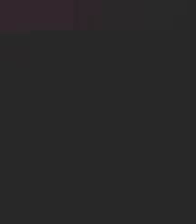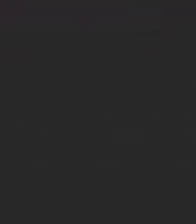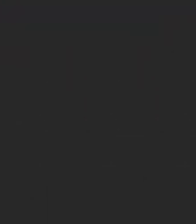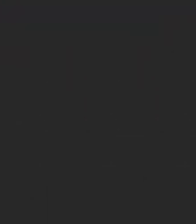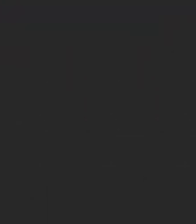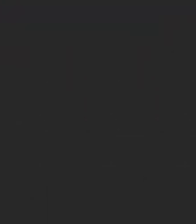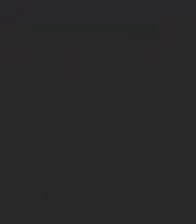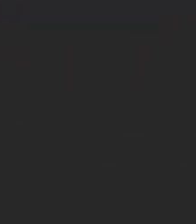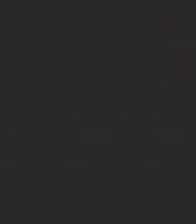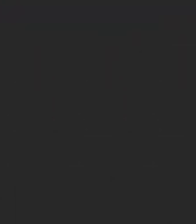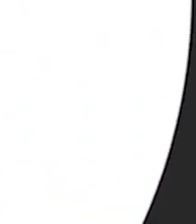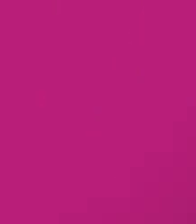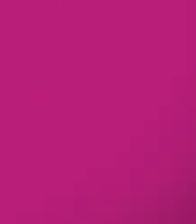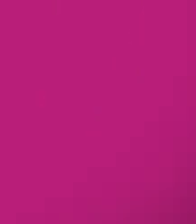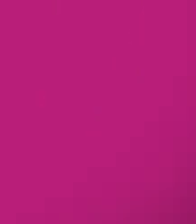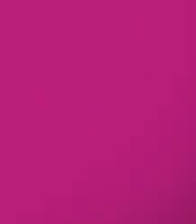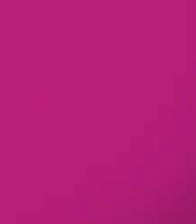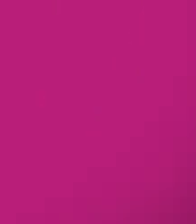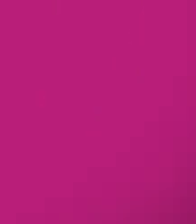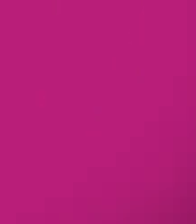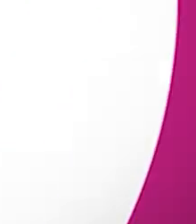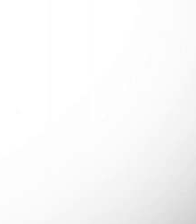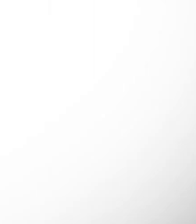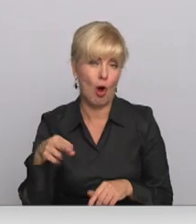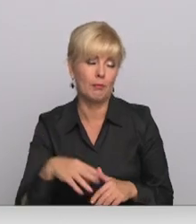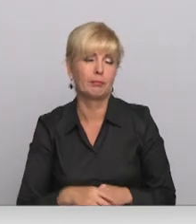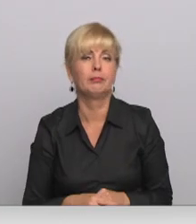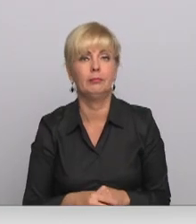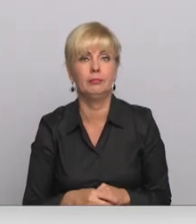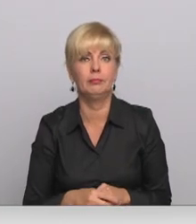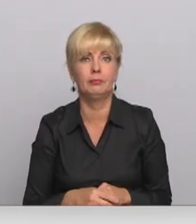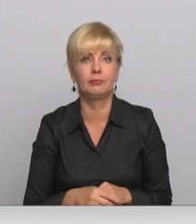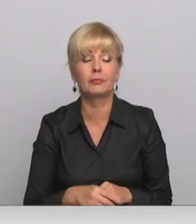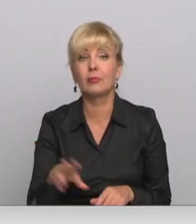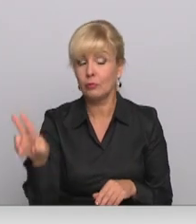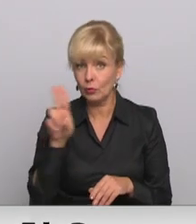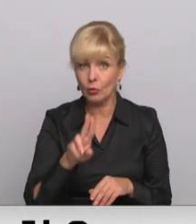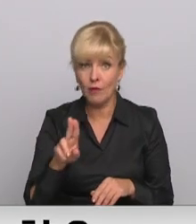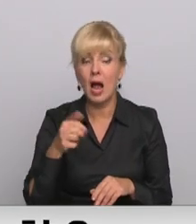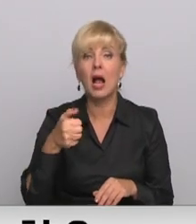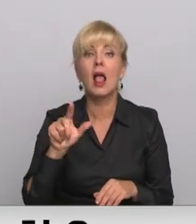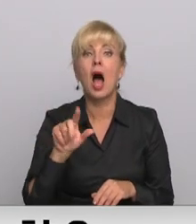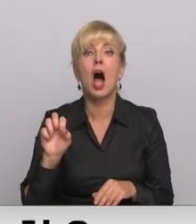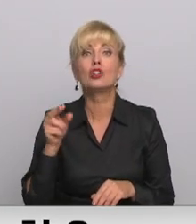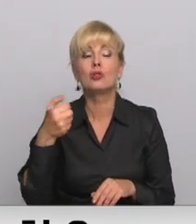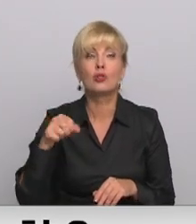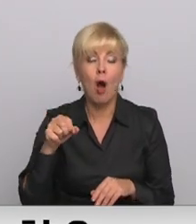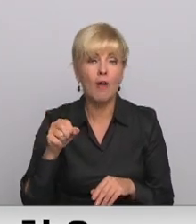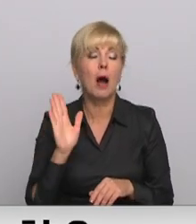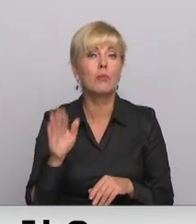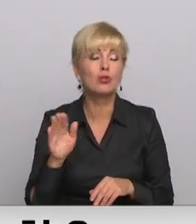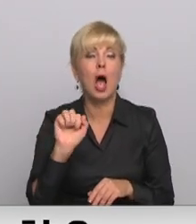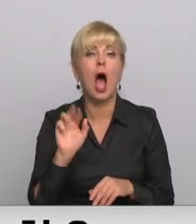Re, visi ēters ir te! Novembrī Glāzgovā notiks ANO rīkotā